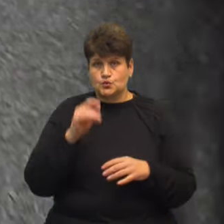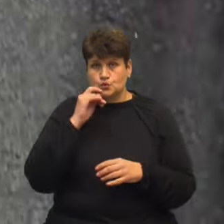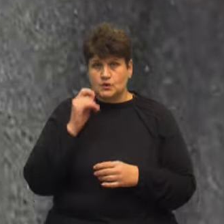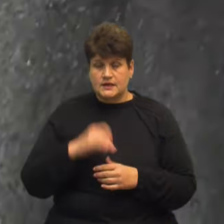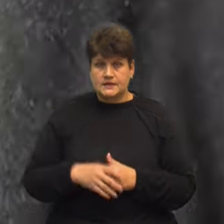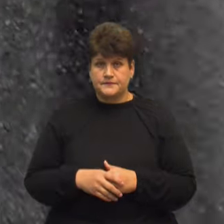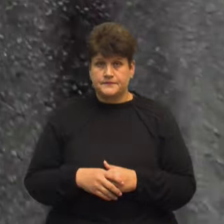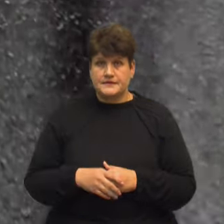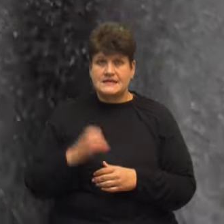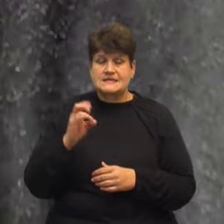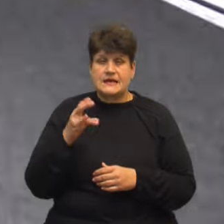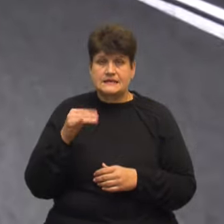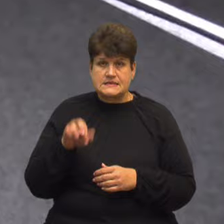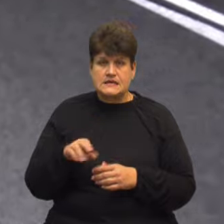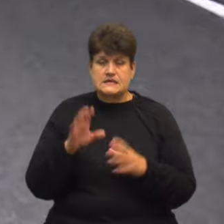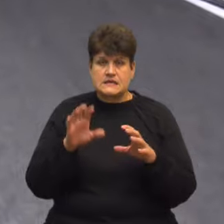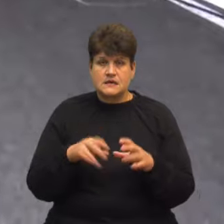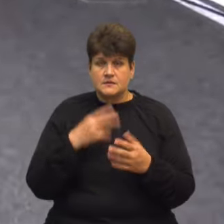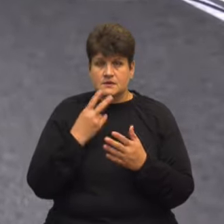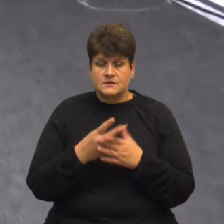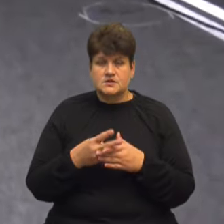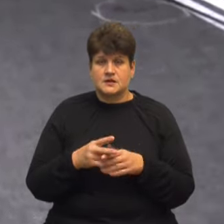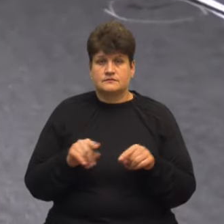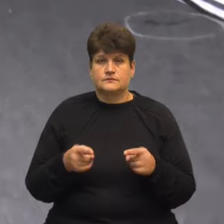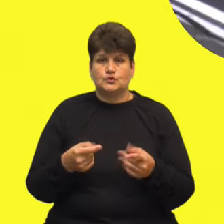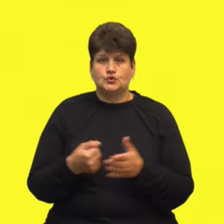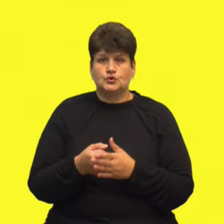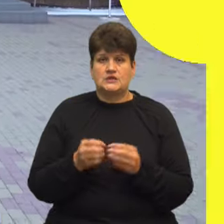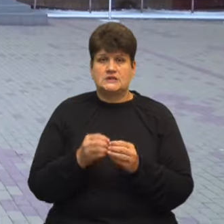Санкція цієї статті передбачає ув'язнення до 10 років